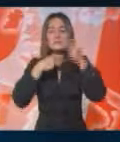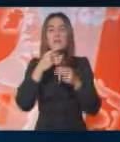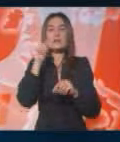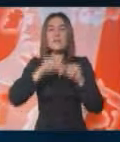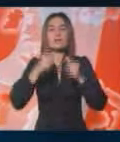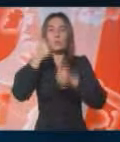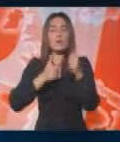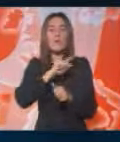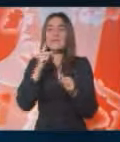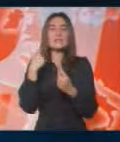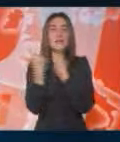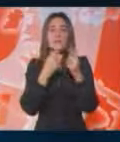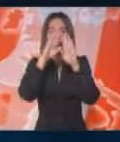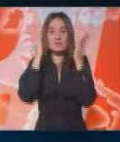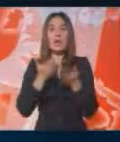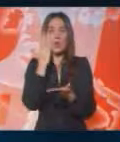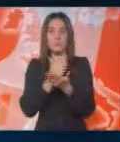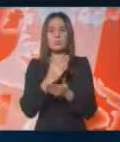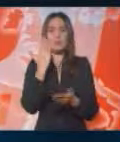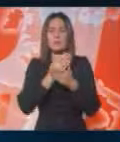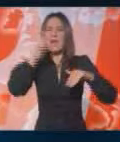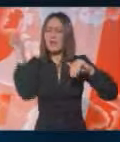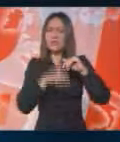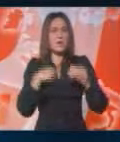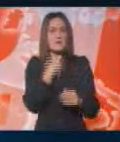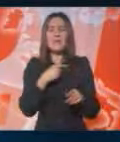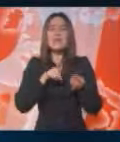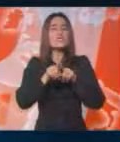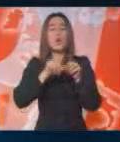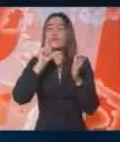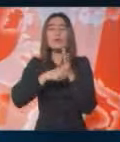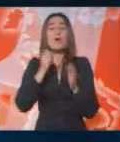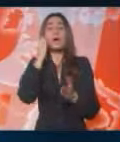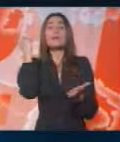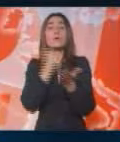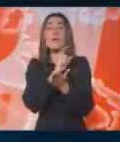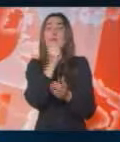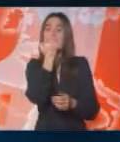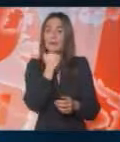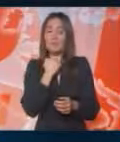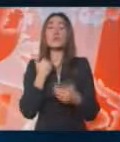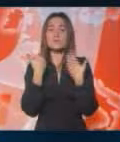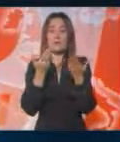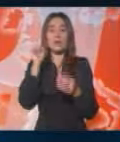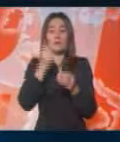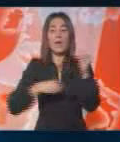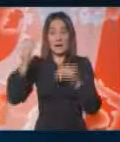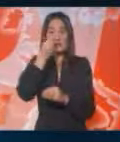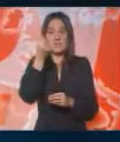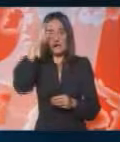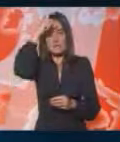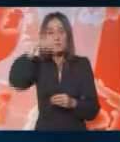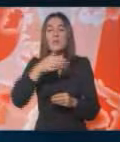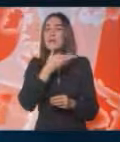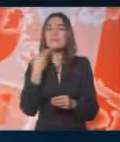zaista bude nezavisno telo i da može drakonski da kažnjava istog trenutka kada utvrdi nepravilnost. Tako da rast cena u Srbiji